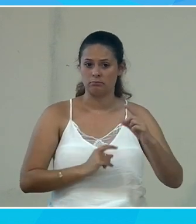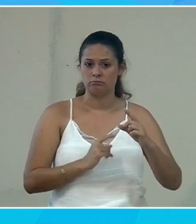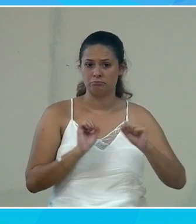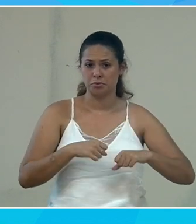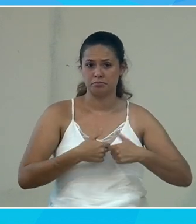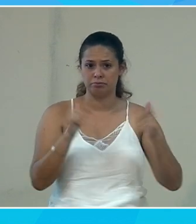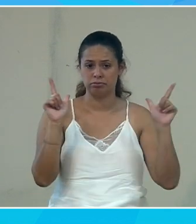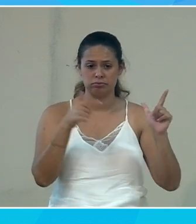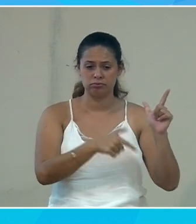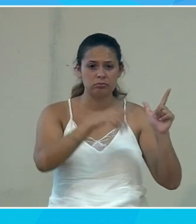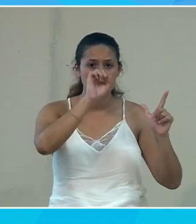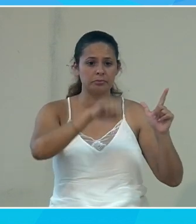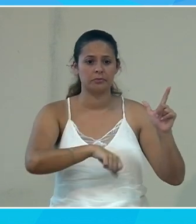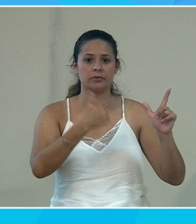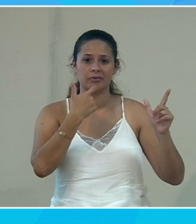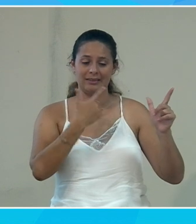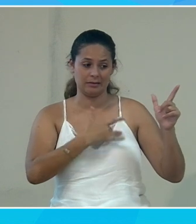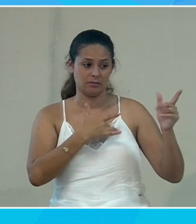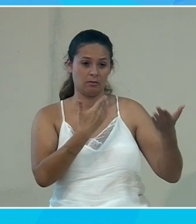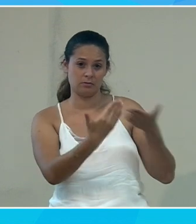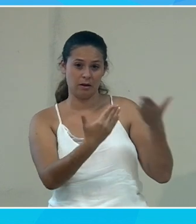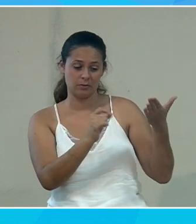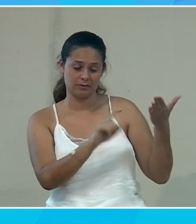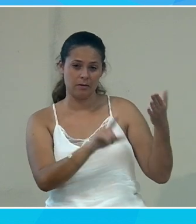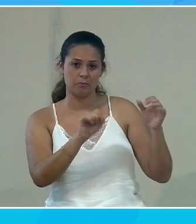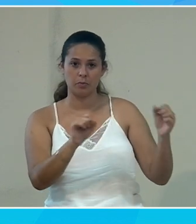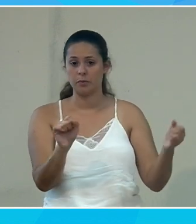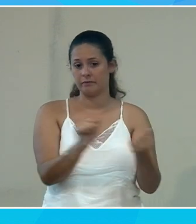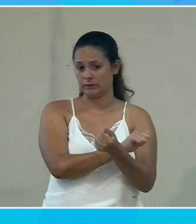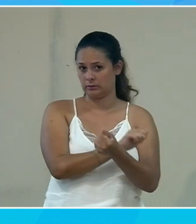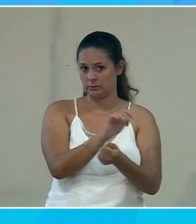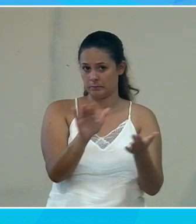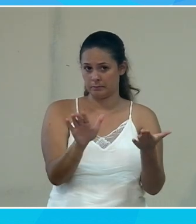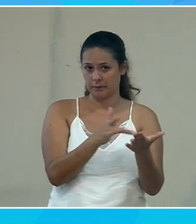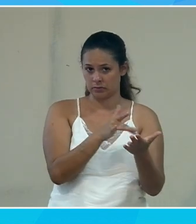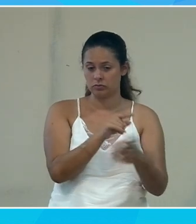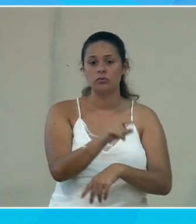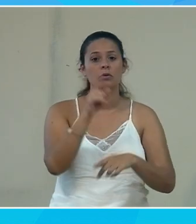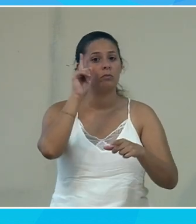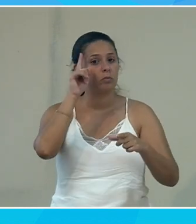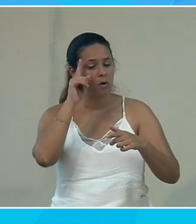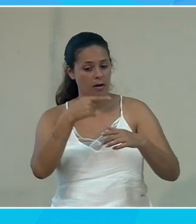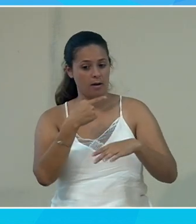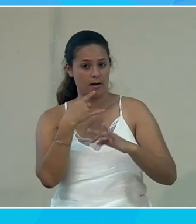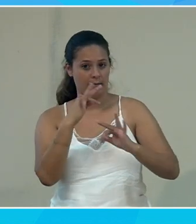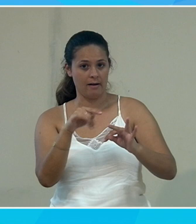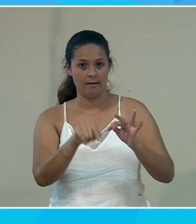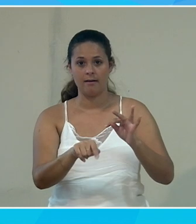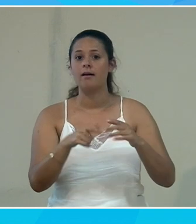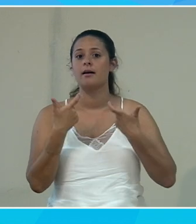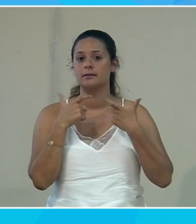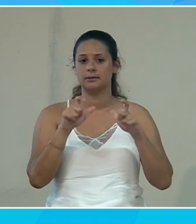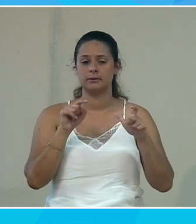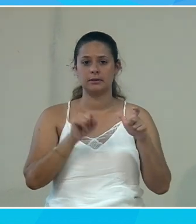donc ce qui est intéressant par rapport à ça je vais effacer cette page pourquoi on va en parler dans l'accessibilité c'est que